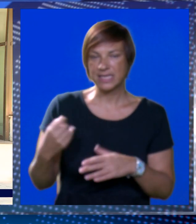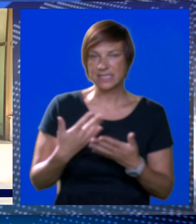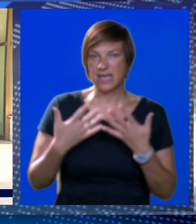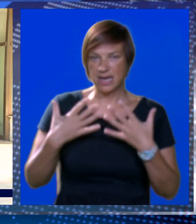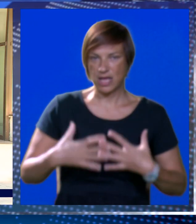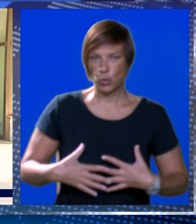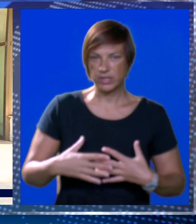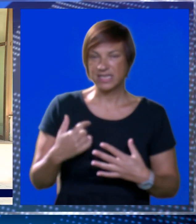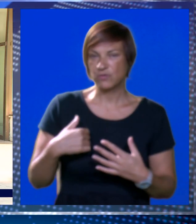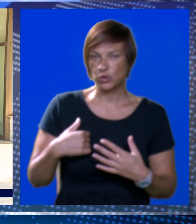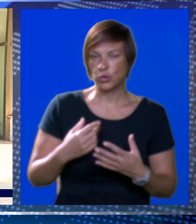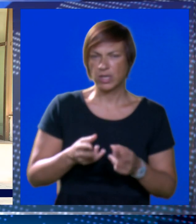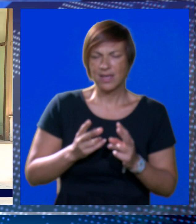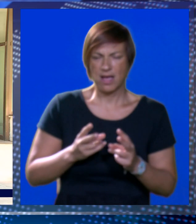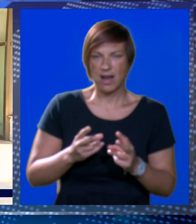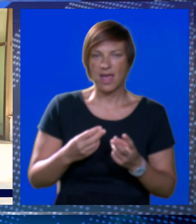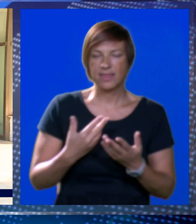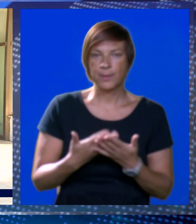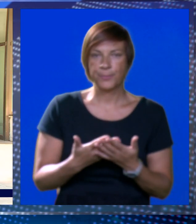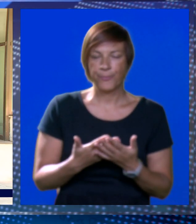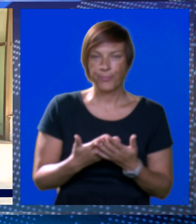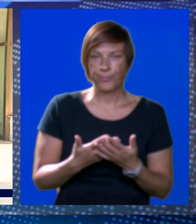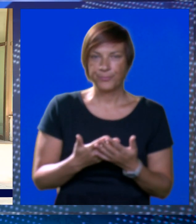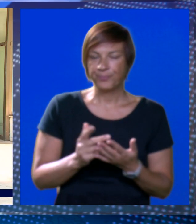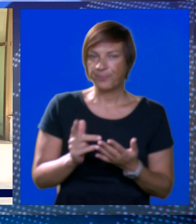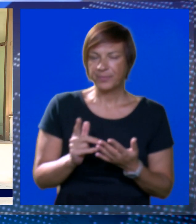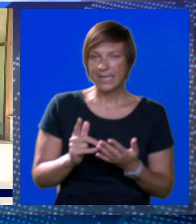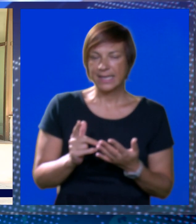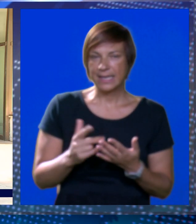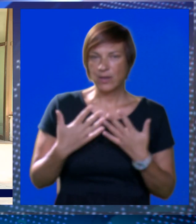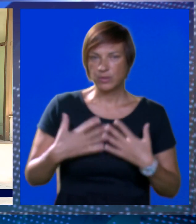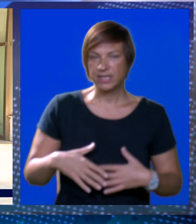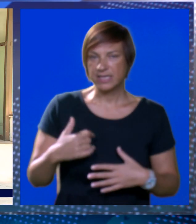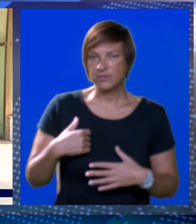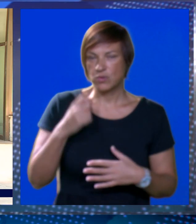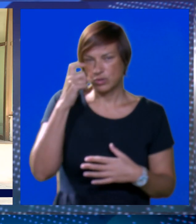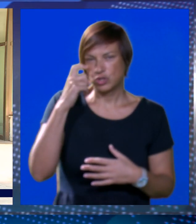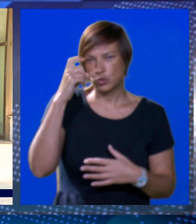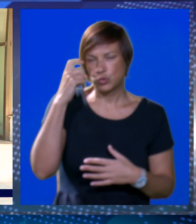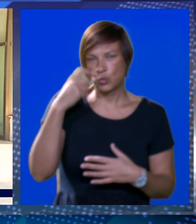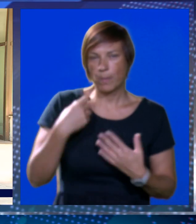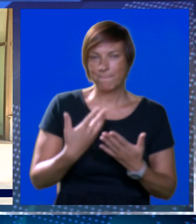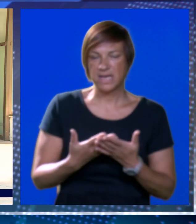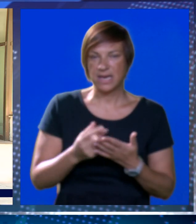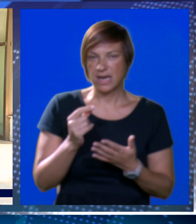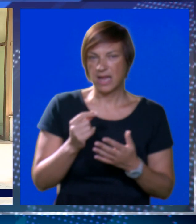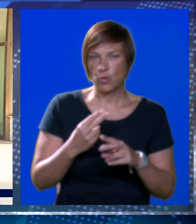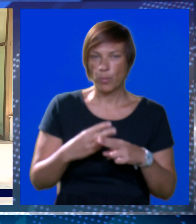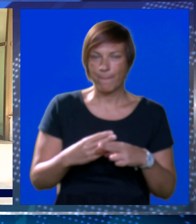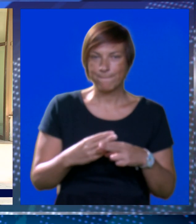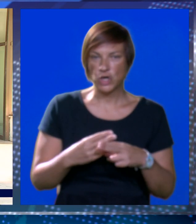je ultrazvuk dojke. Hladni ultrazvuk dojke, znači ultrazvuk dojke je kod sumnje na neku